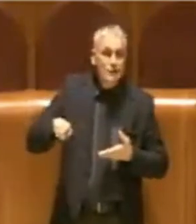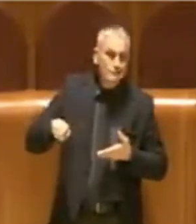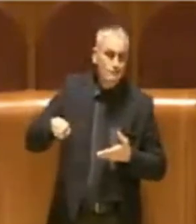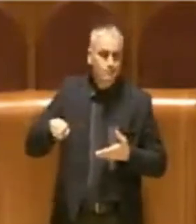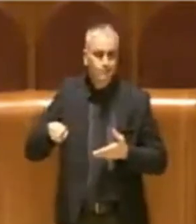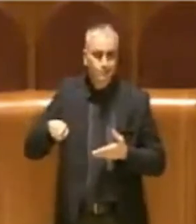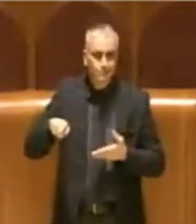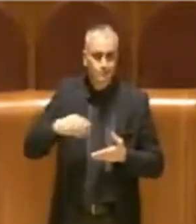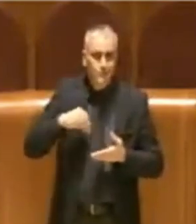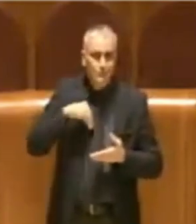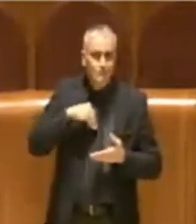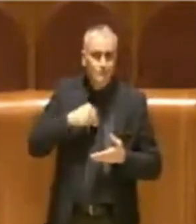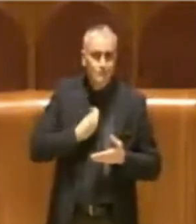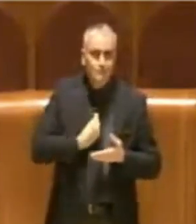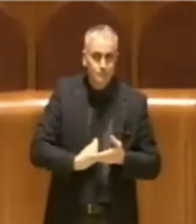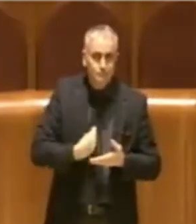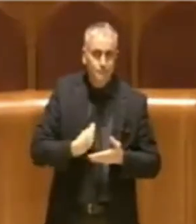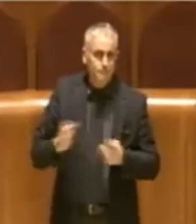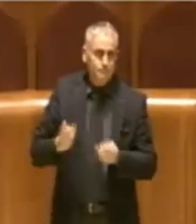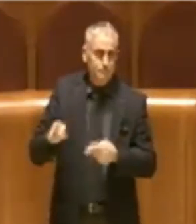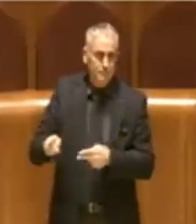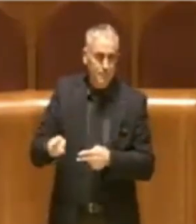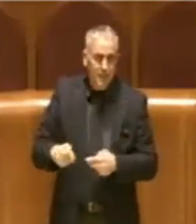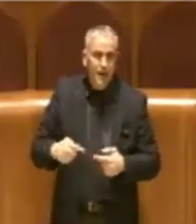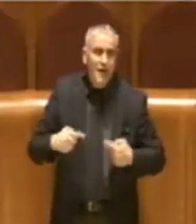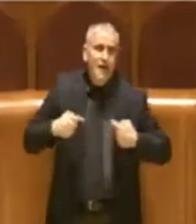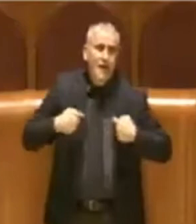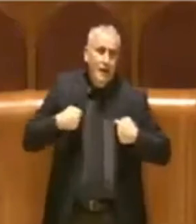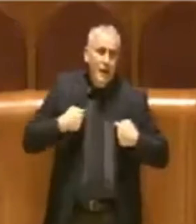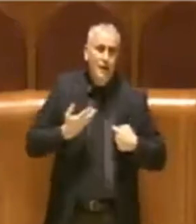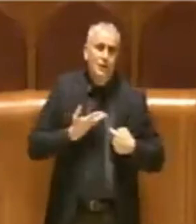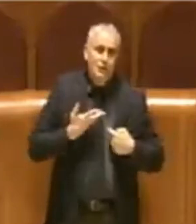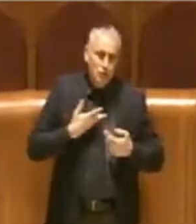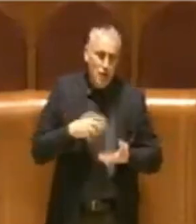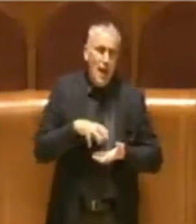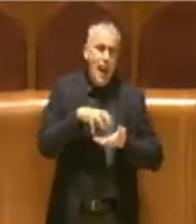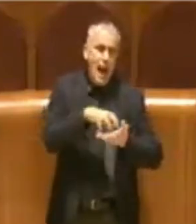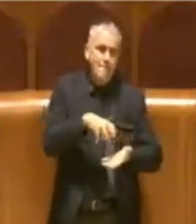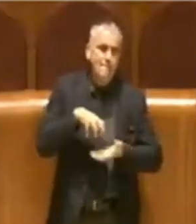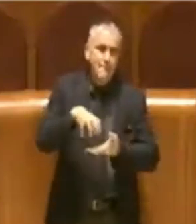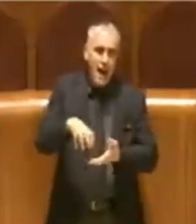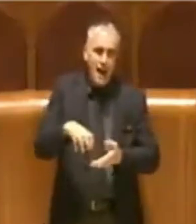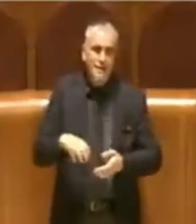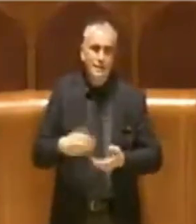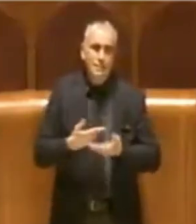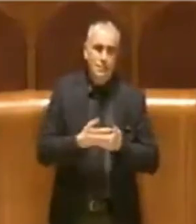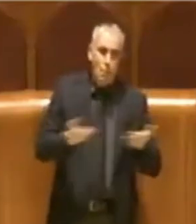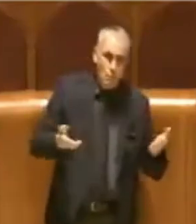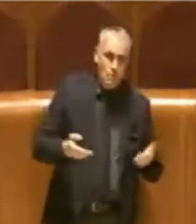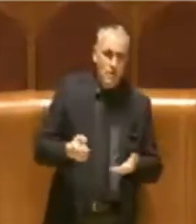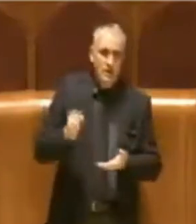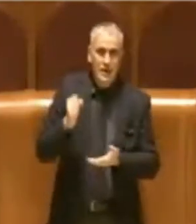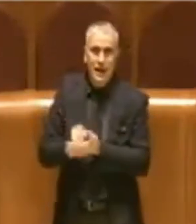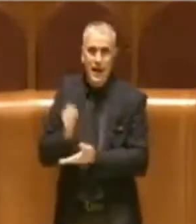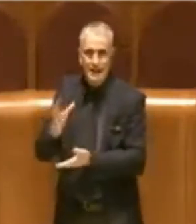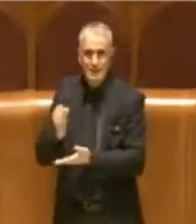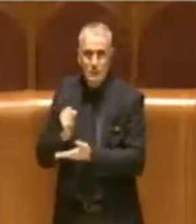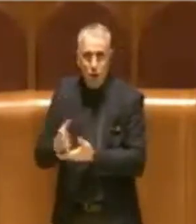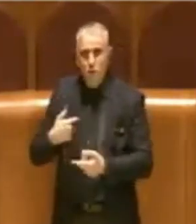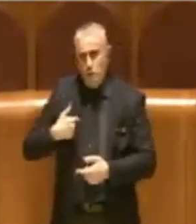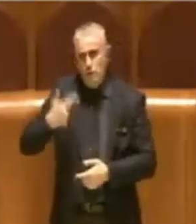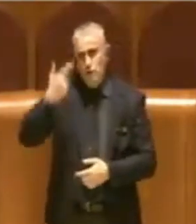Insomma io che oltre agli appalti pubblici mastico di espropri so